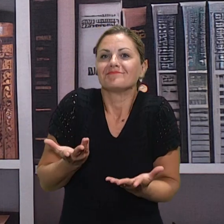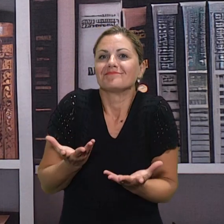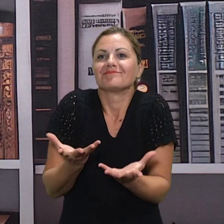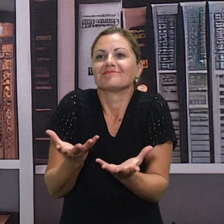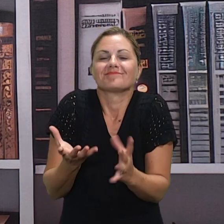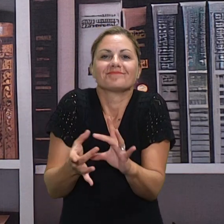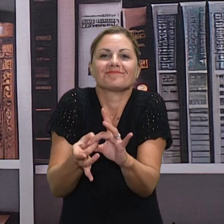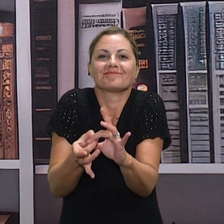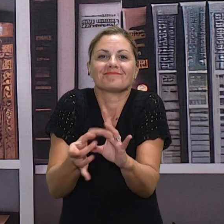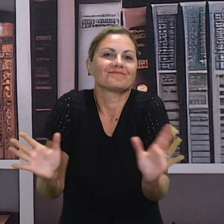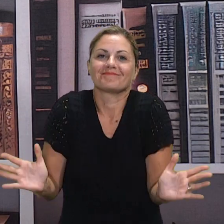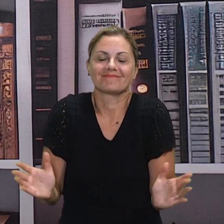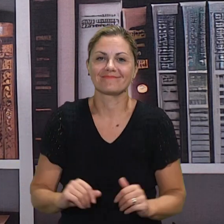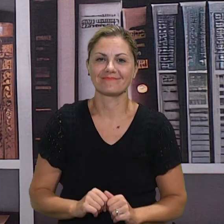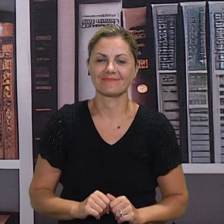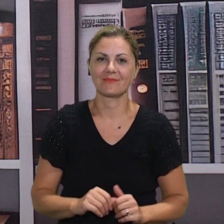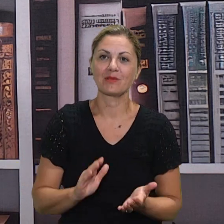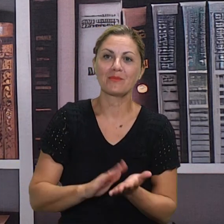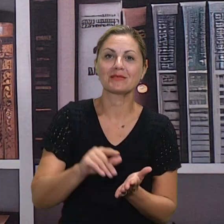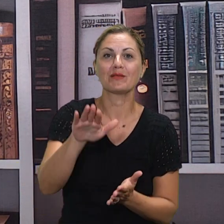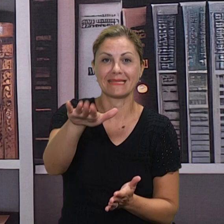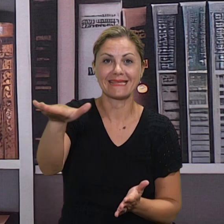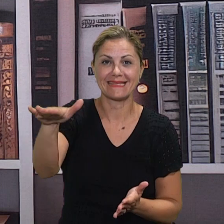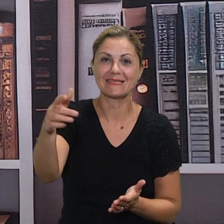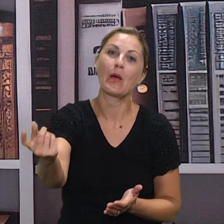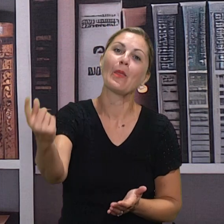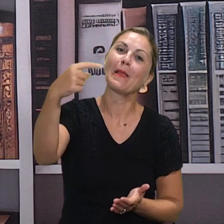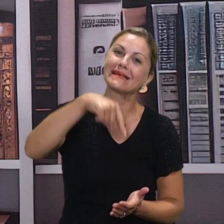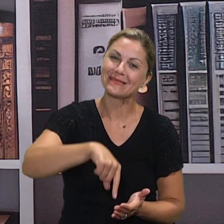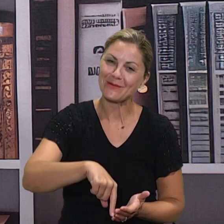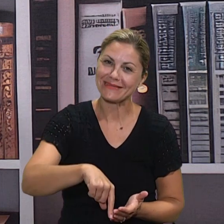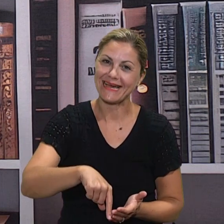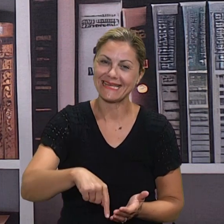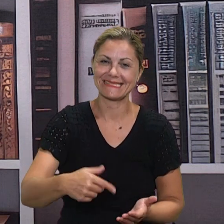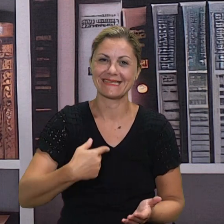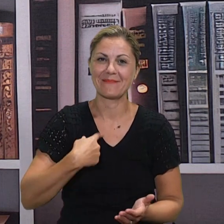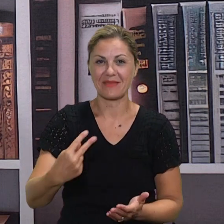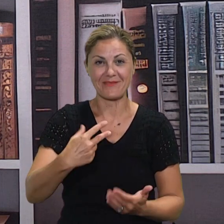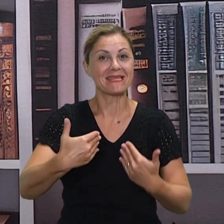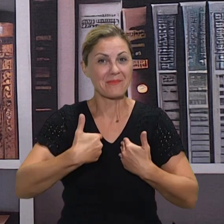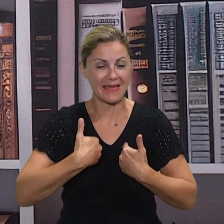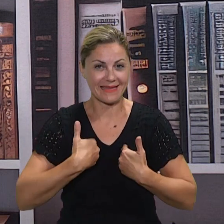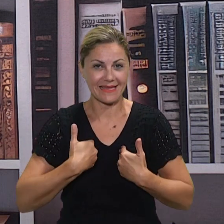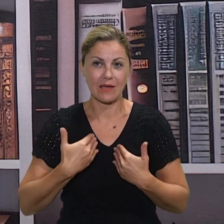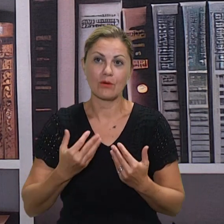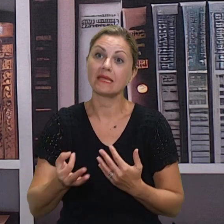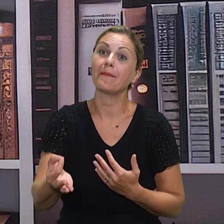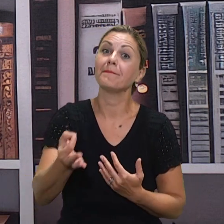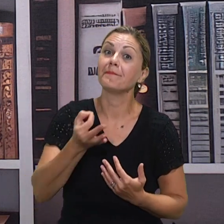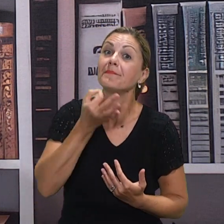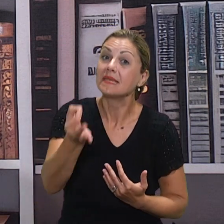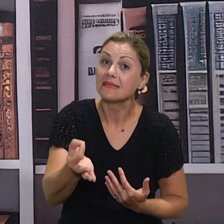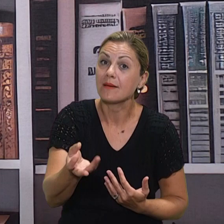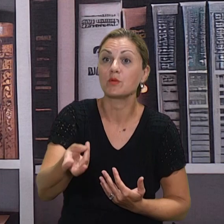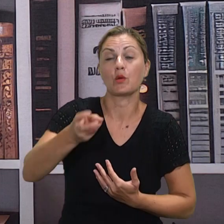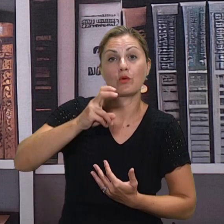Isto tako djeca vole dolaziti i od petog do osmog razreda uvijek posjećivati svoje učitelje. Tako da dobijemo isto i povratne